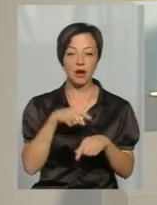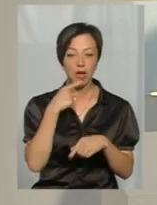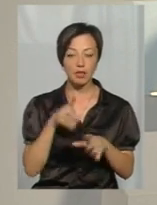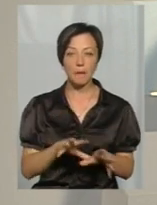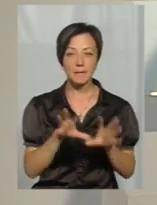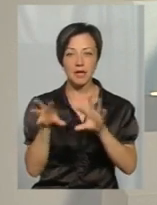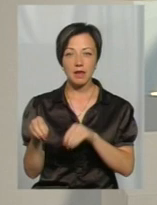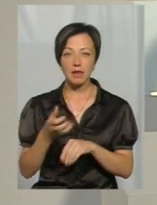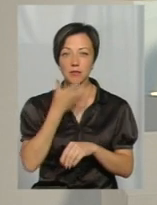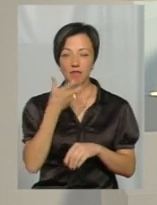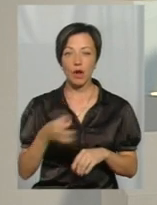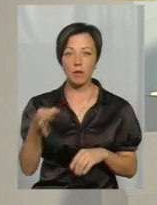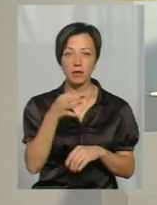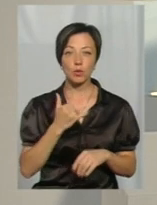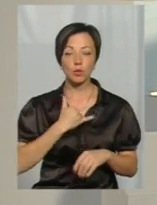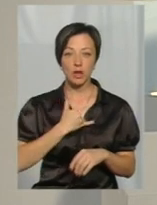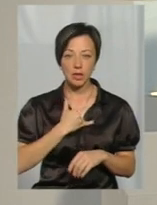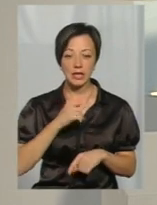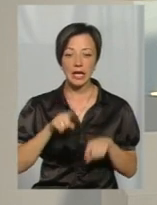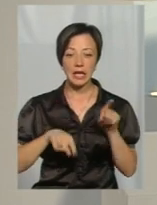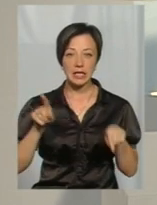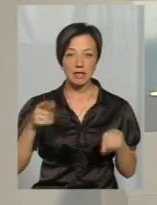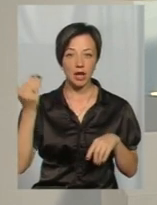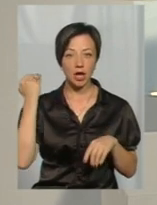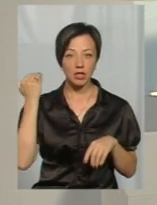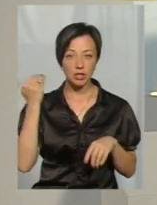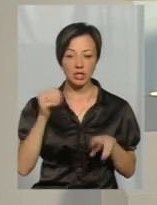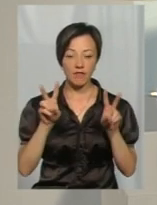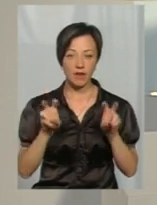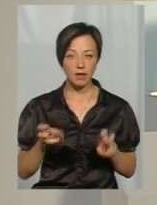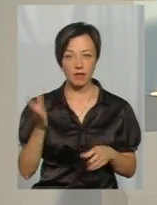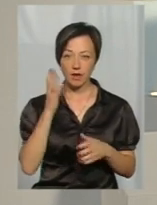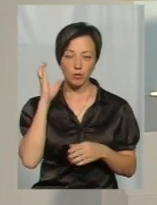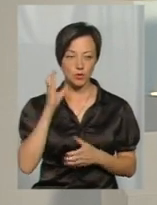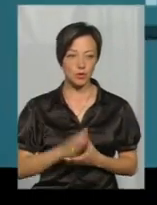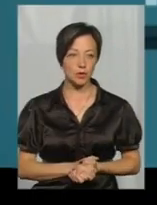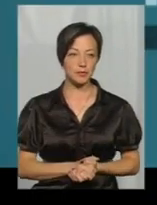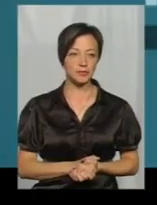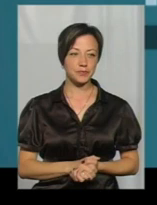міграцію з південних областей в нашу рідкісних раніше екземплярів. Давайте послухаємо.